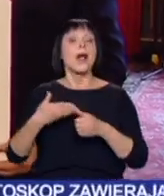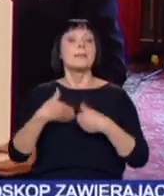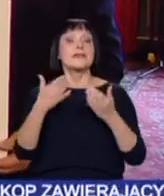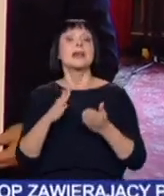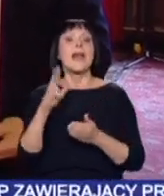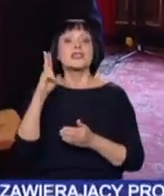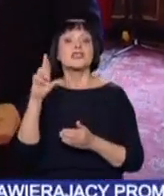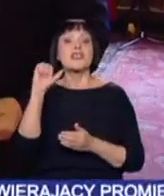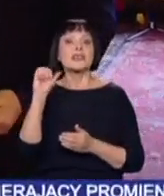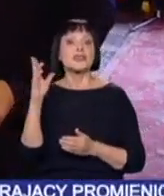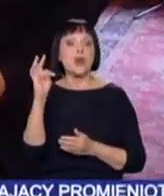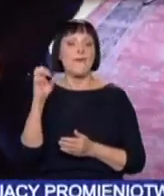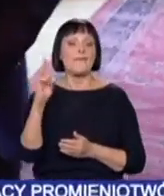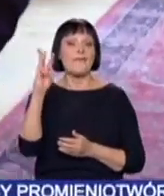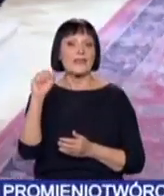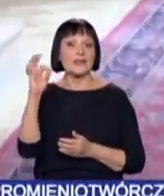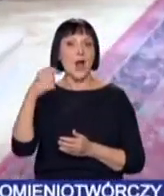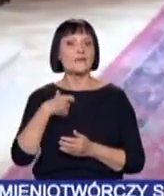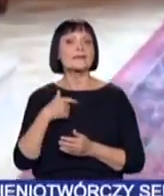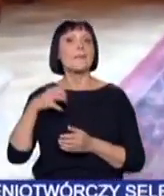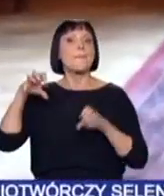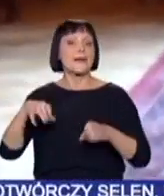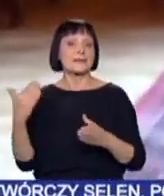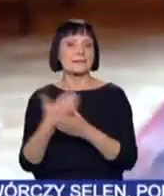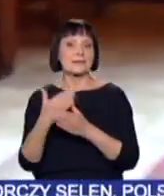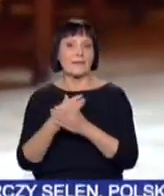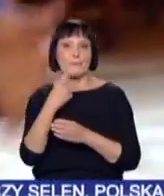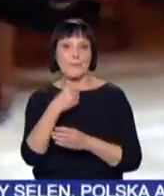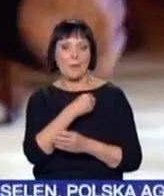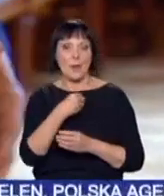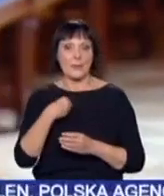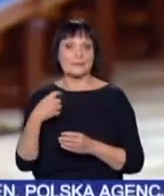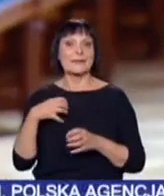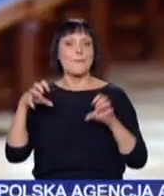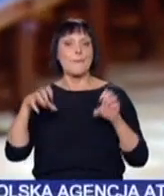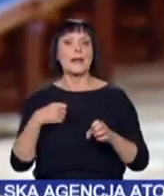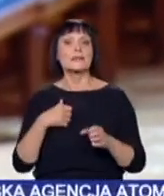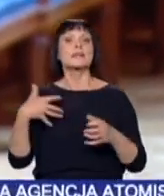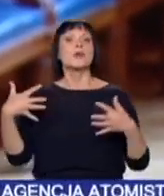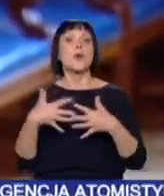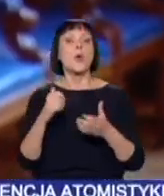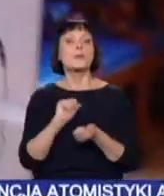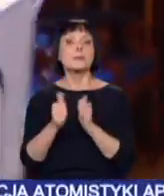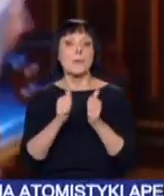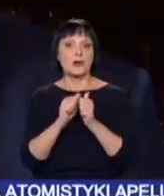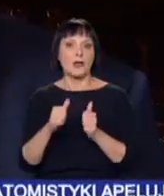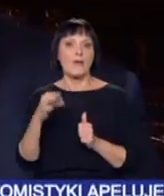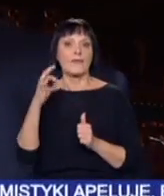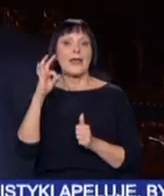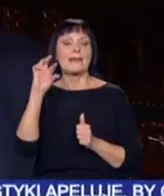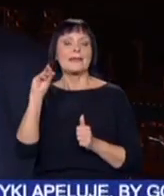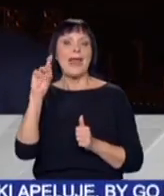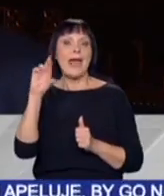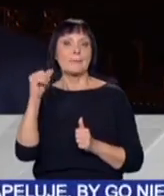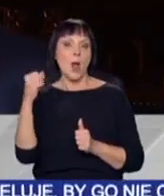dziś wyróżniony Krzysztof Witkowski. Prezes jednej z największych firm w Małopolsce, współzałożyciel i prezes klubu sportowego Brookbet Termalika Nieciecza. To